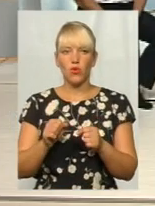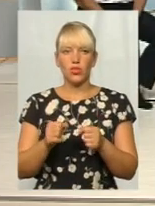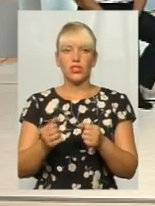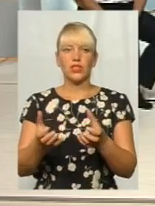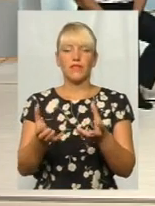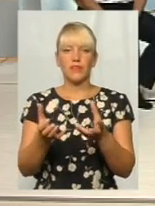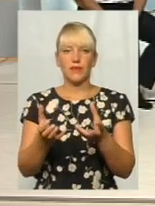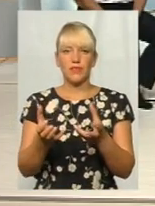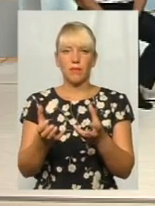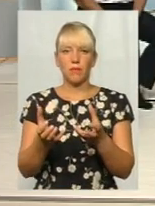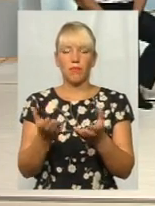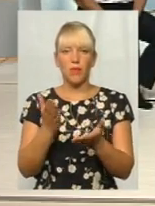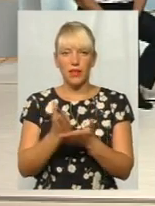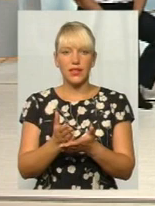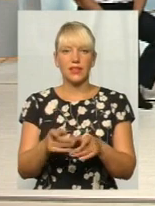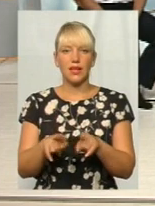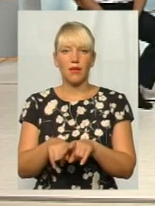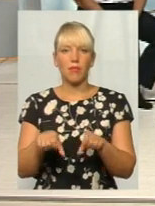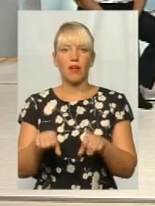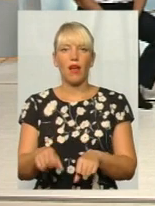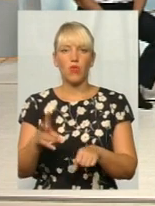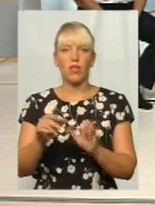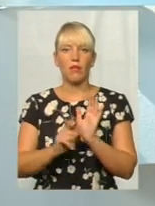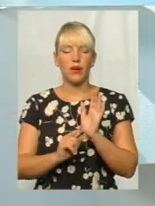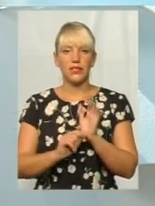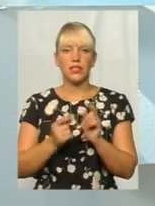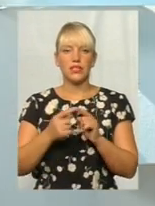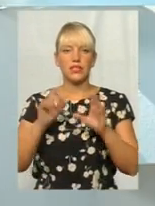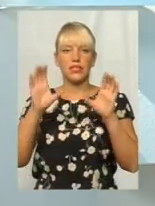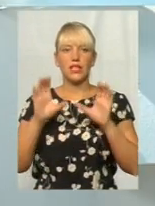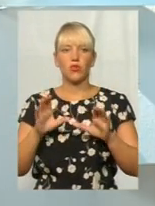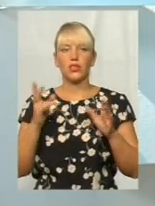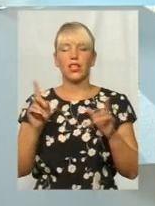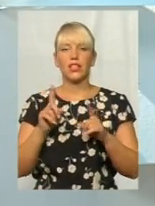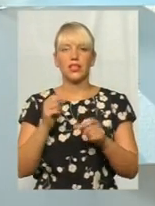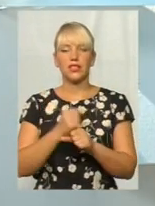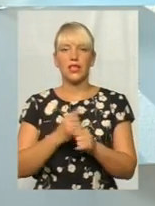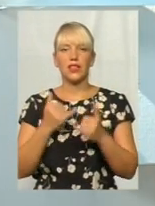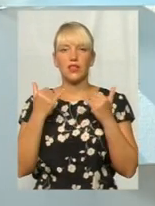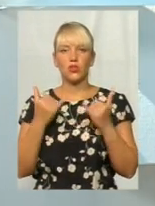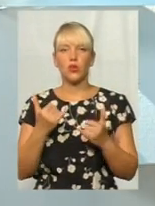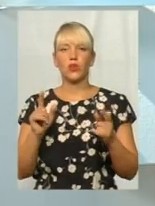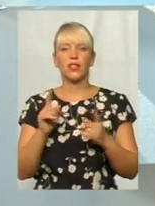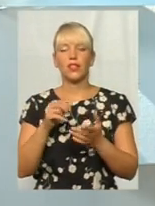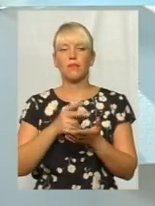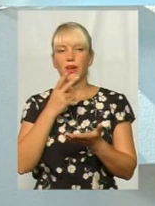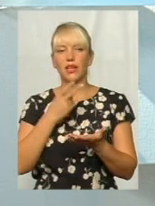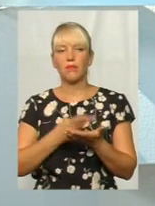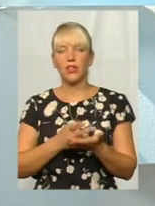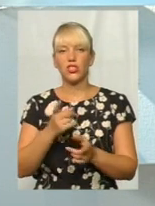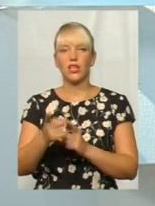за віком? Чи матиме вона таке право? Даним законом, який діє на сьогодні, і який передбачено